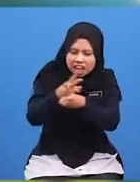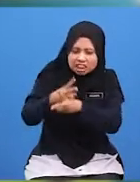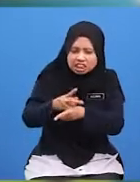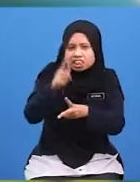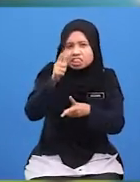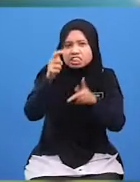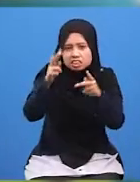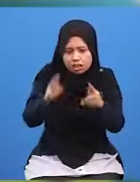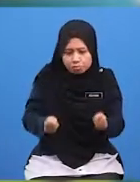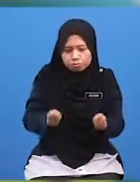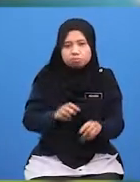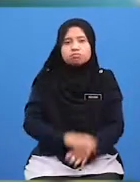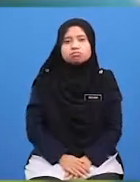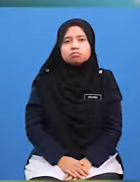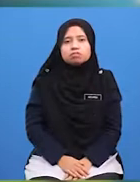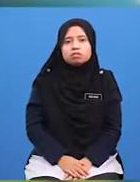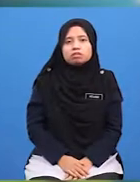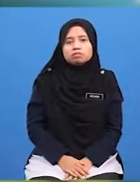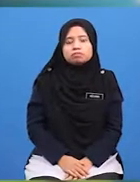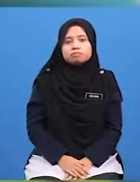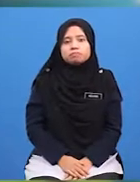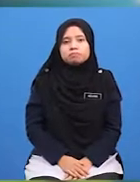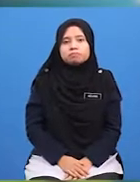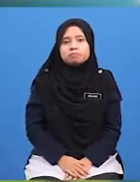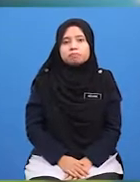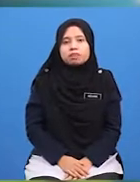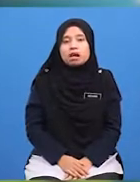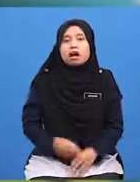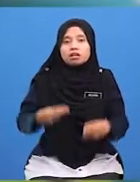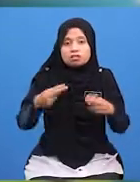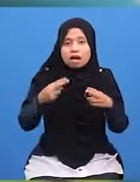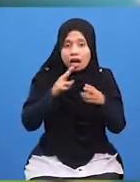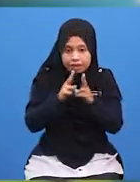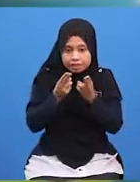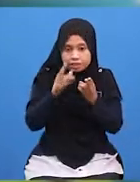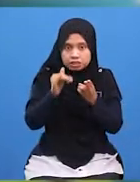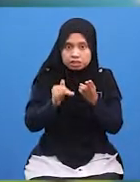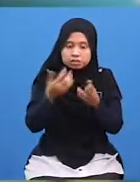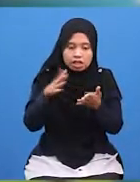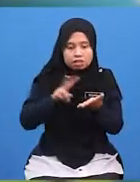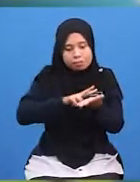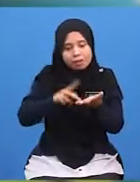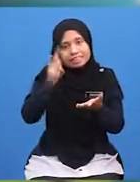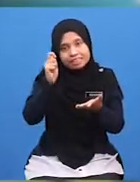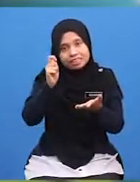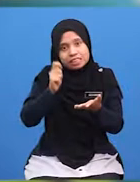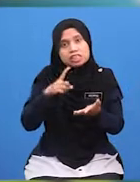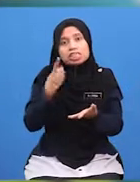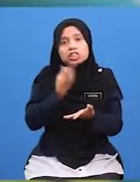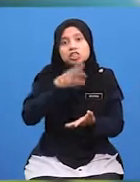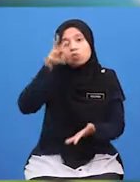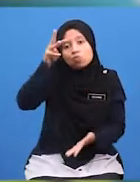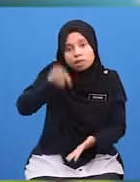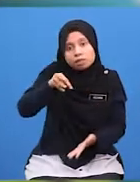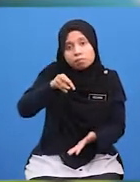Sudah jelas Dari hadis Yang usaha Bacakan Sebentar tadi Kita